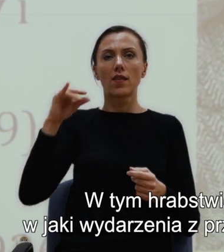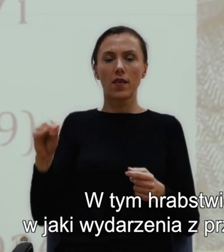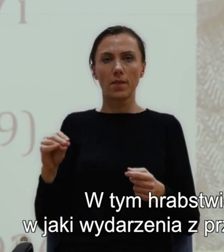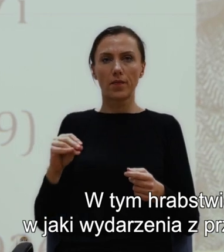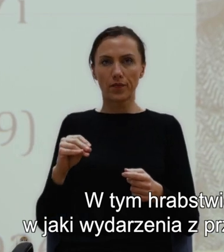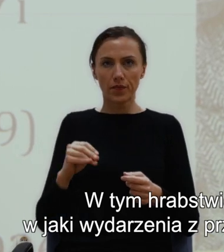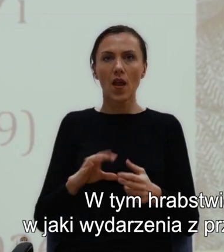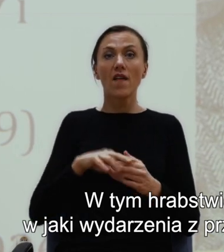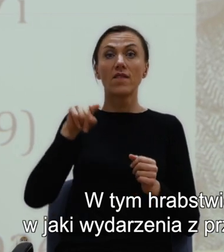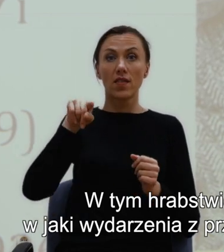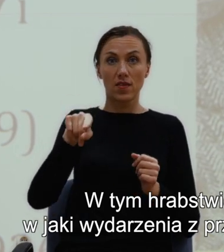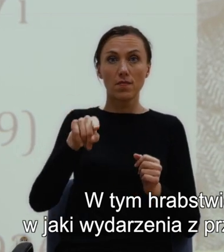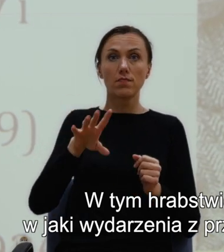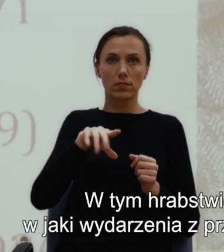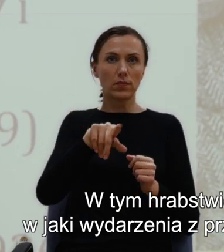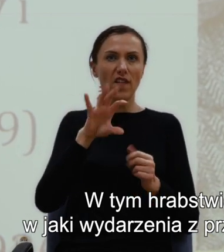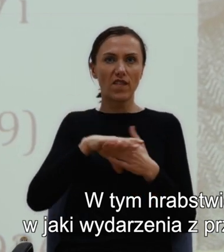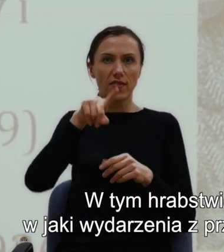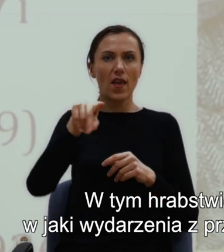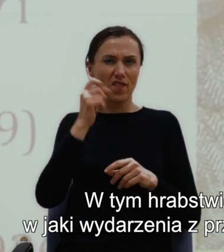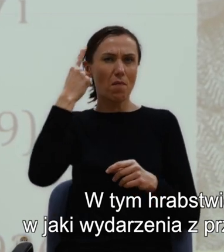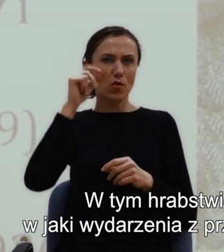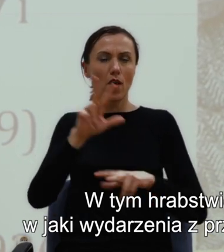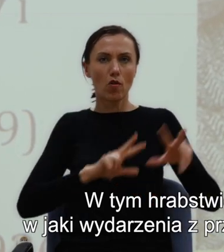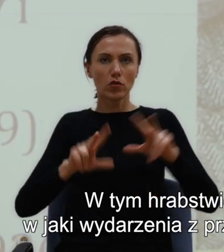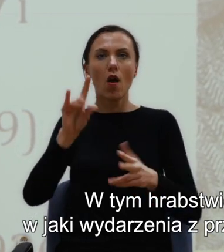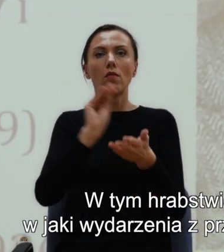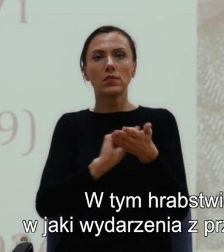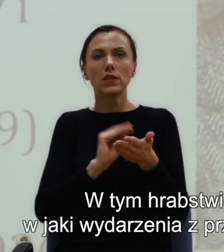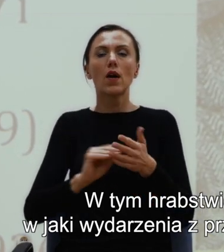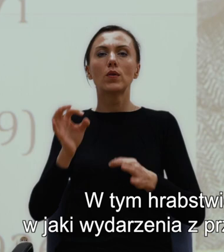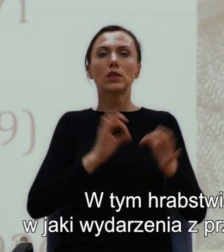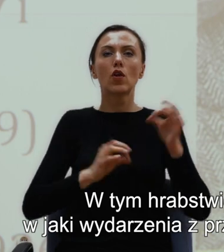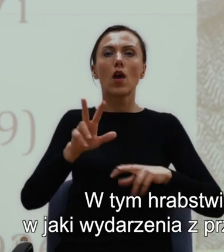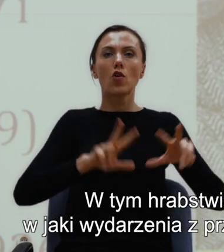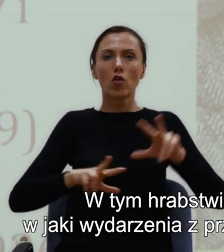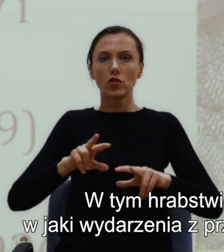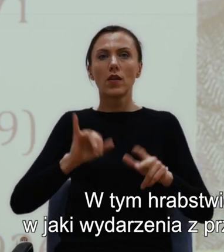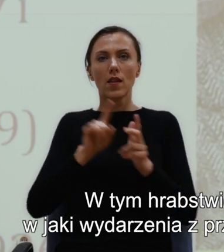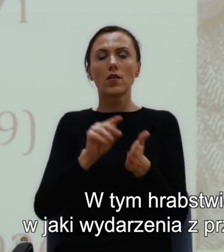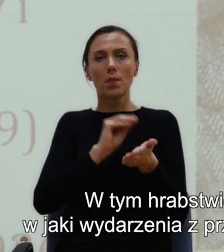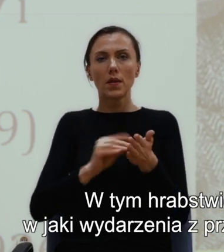tym hrabstwie opisywał historię rodzin i opisywał sposób, w jaki